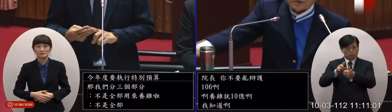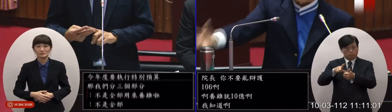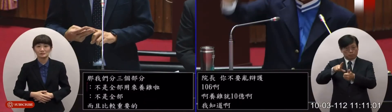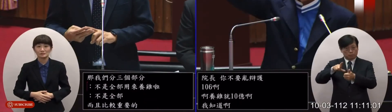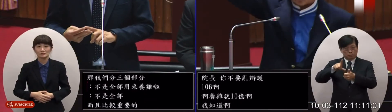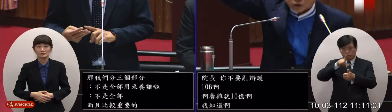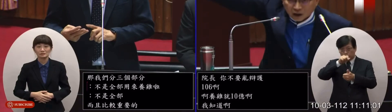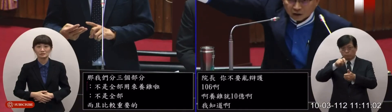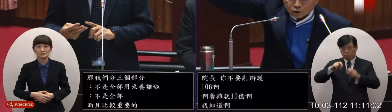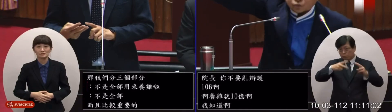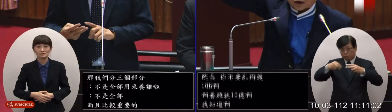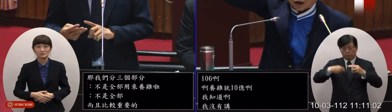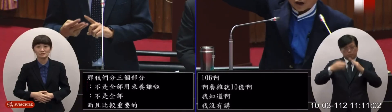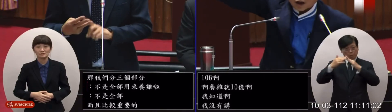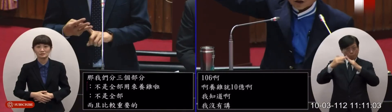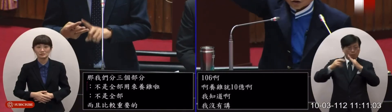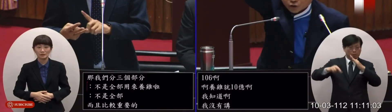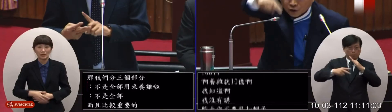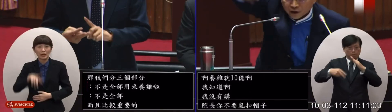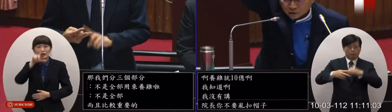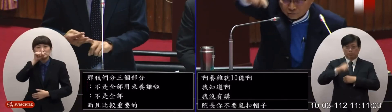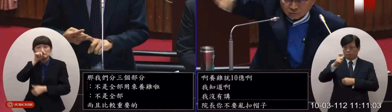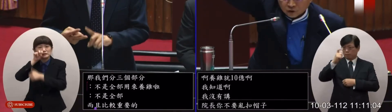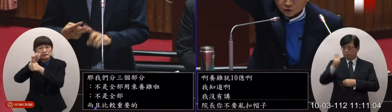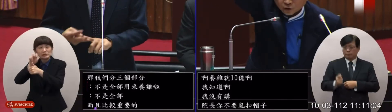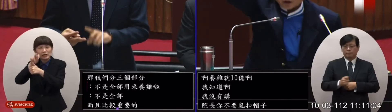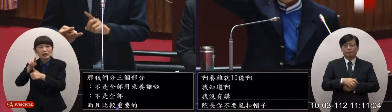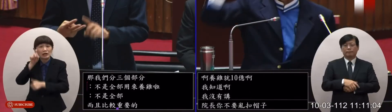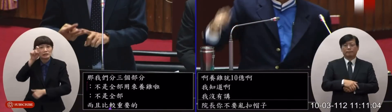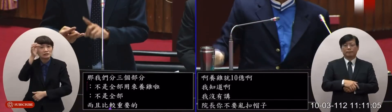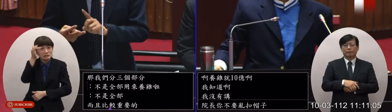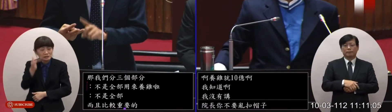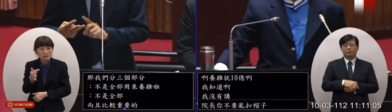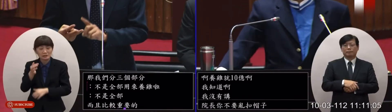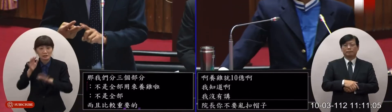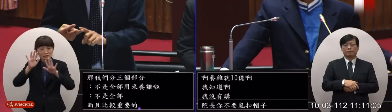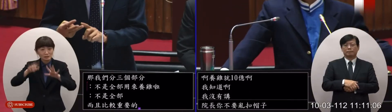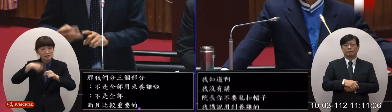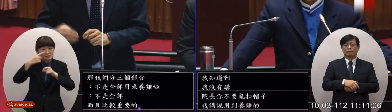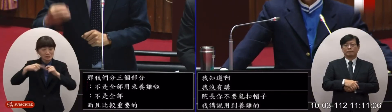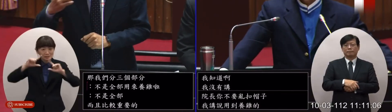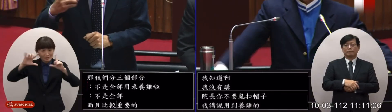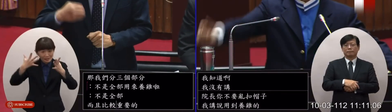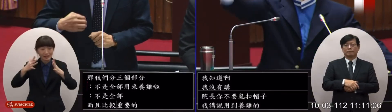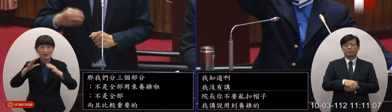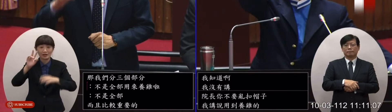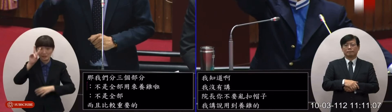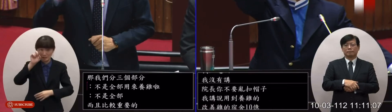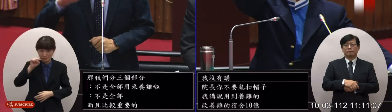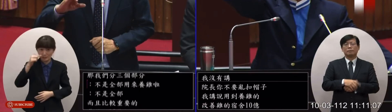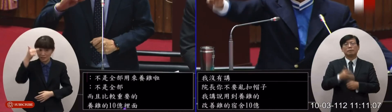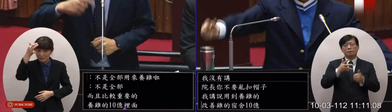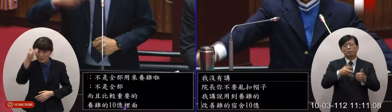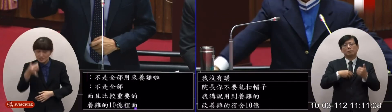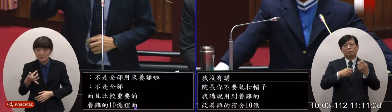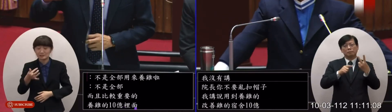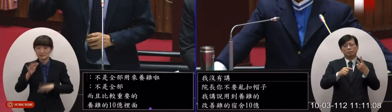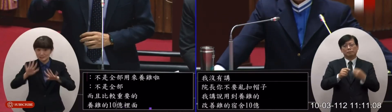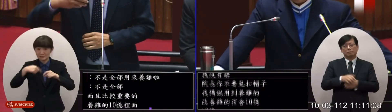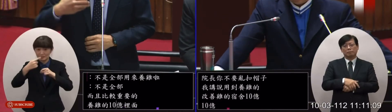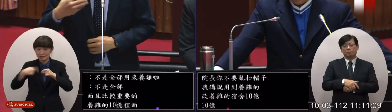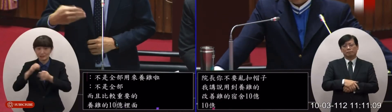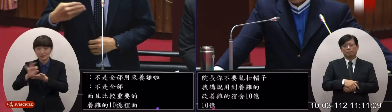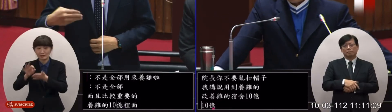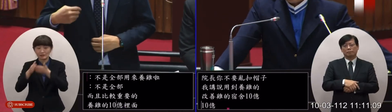改善機的宿舍養機的10億裡面今年大概是2.6億本身我們在歸我們